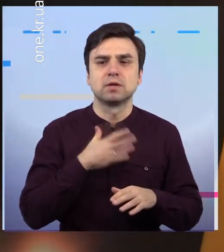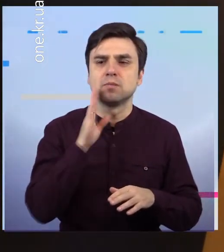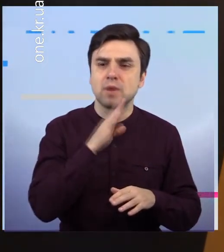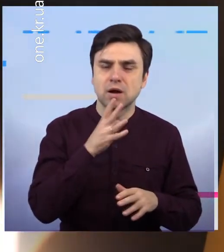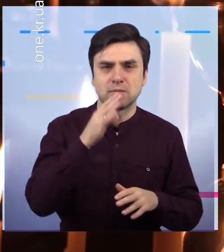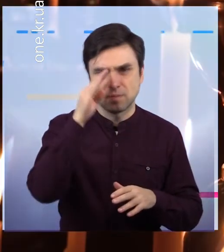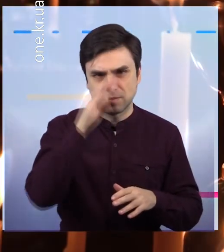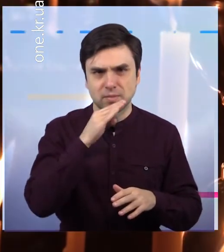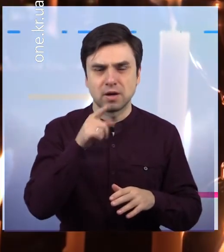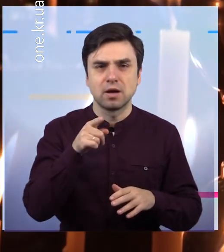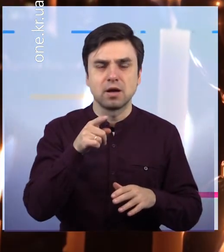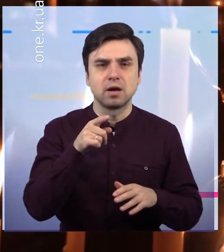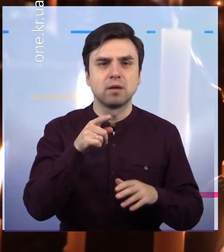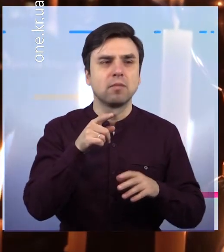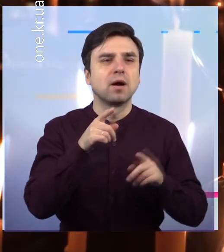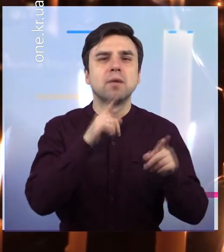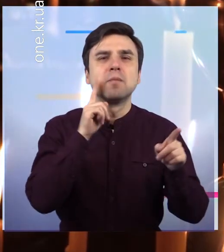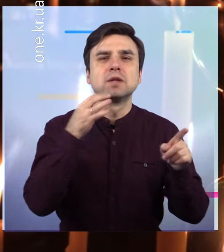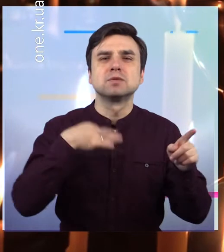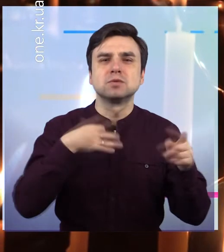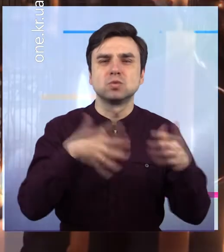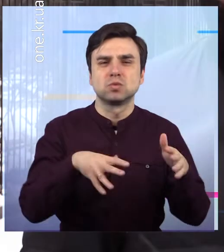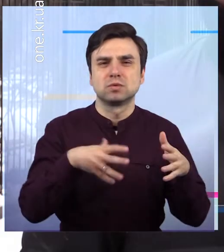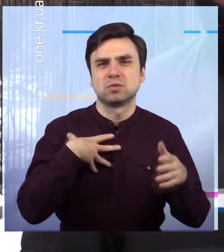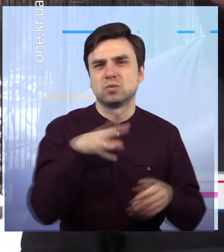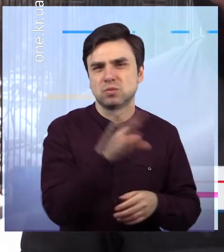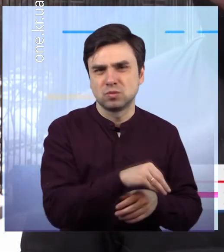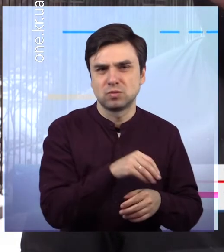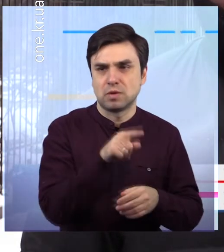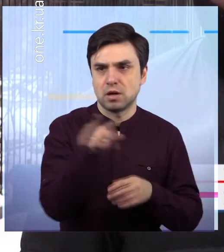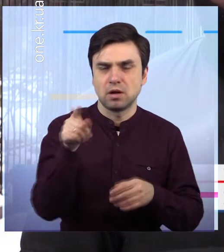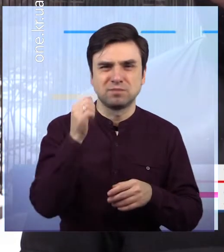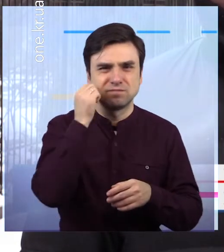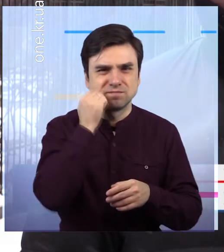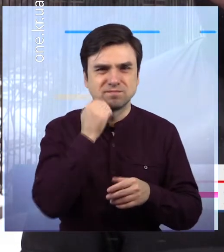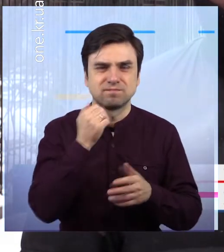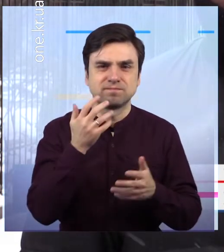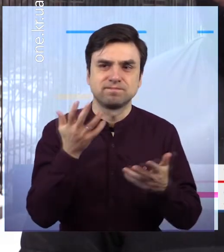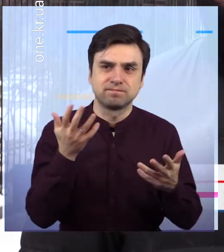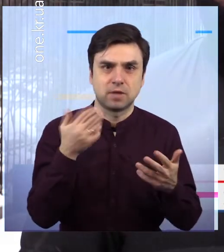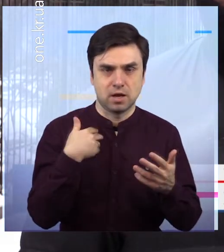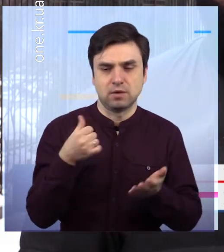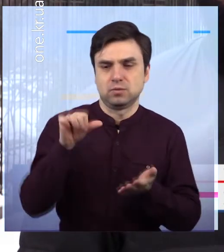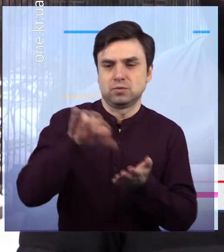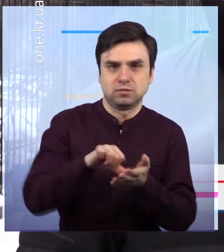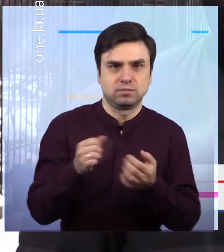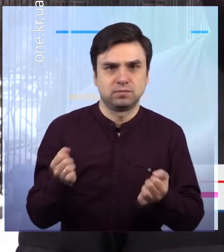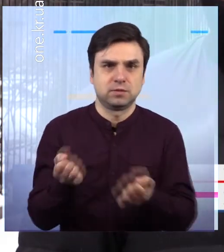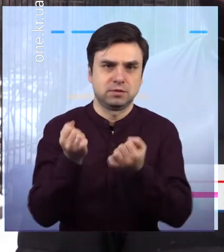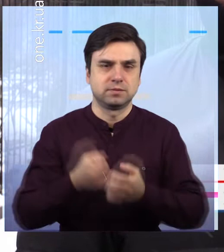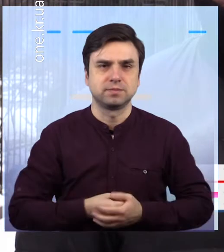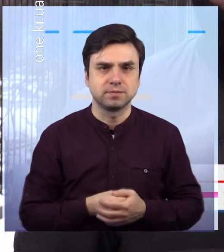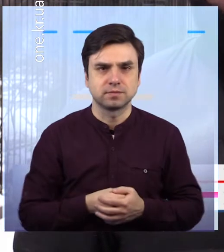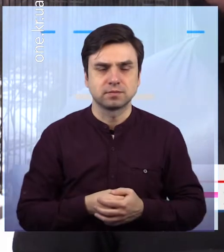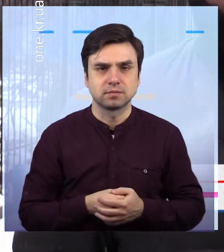Адже це моральний обов'язок перед ними та майбутніми поколіннями. Я считаю, що пам'ять треба і чтити цю пам'ять завжди, тому що не кожен, наверное,